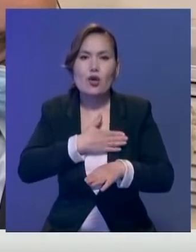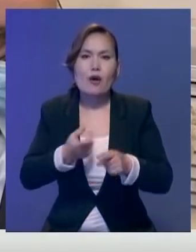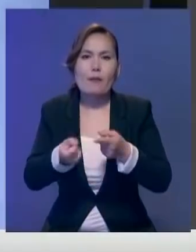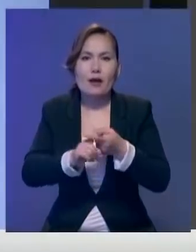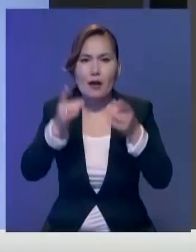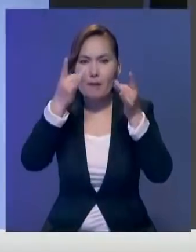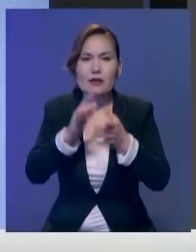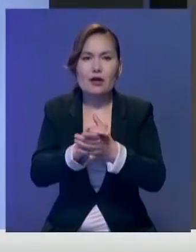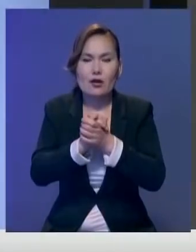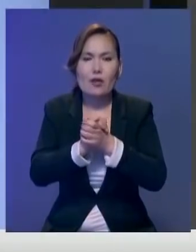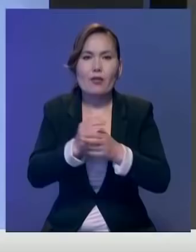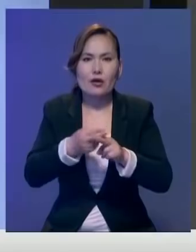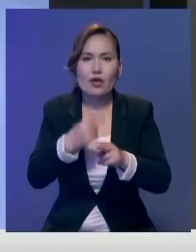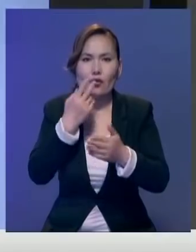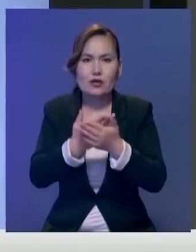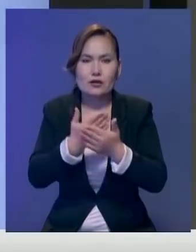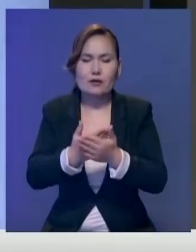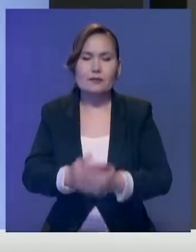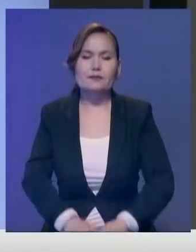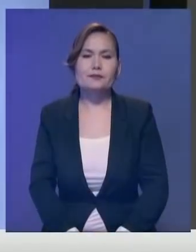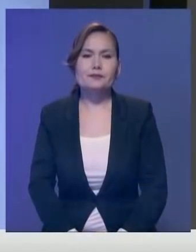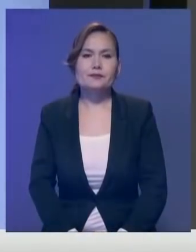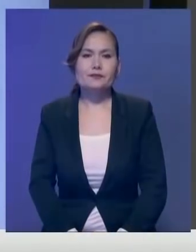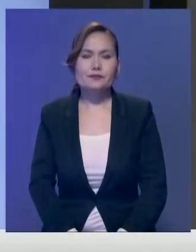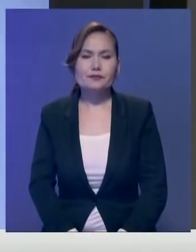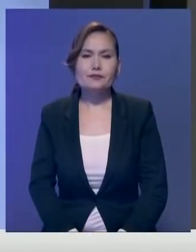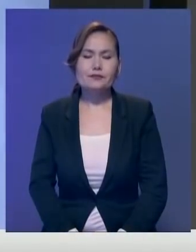мәдени достастықтың жемісі дейді кезесуге келгендер.